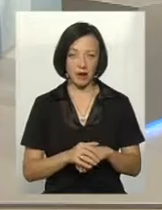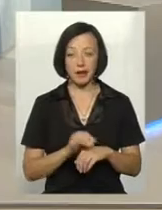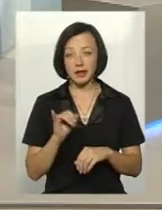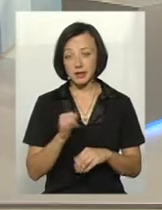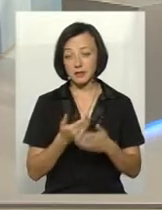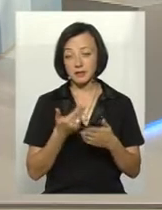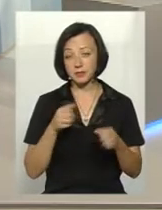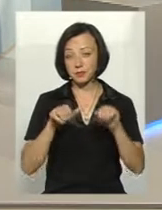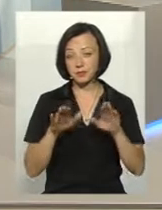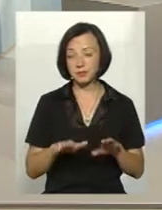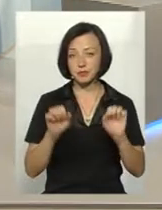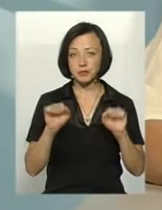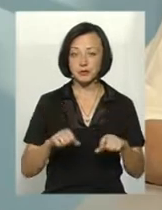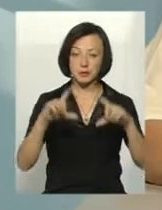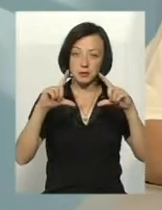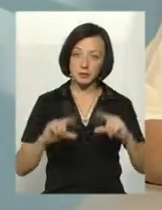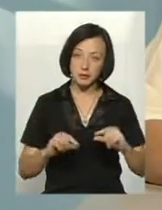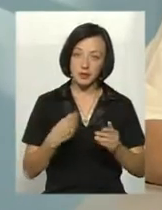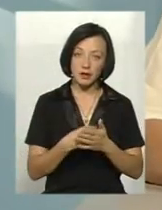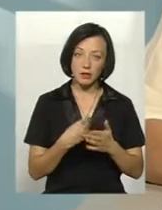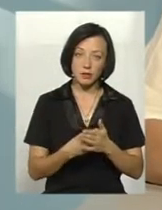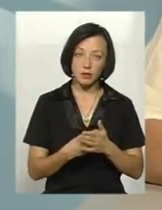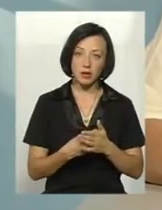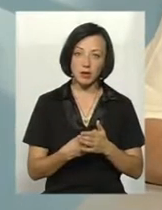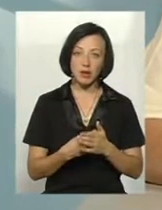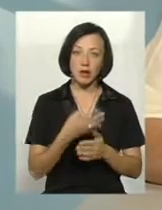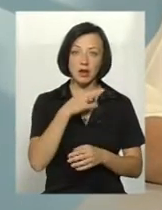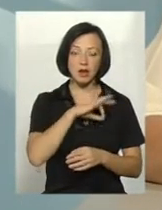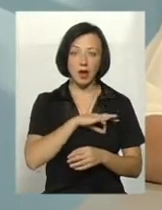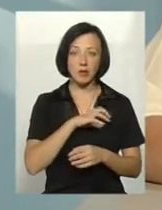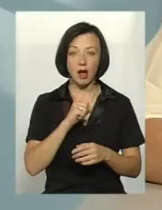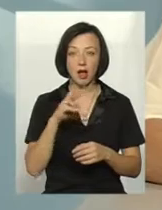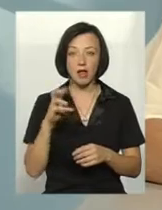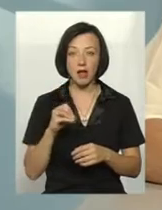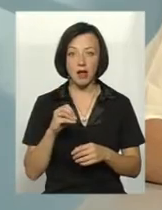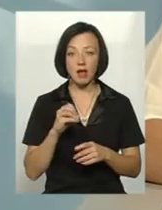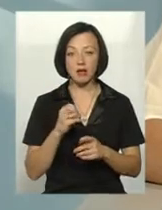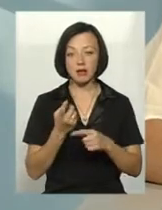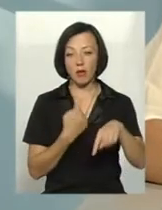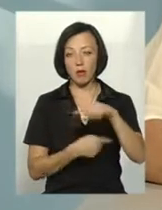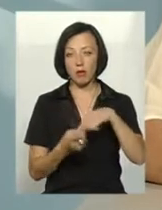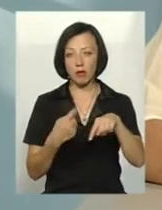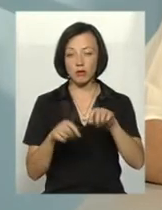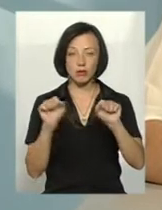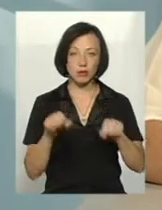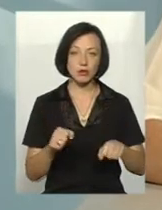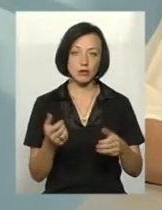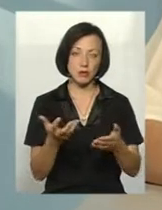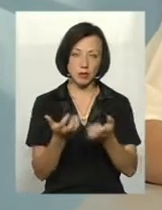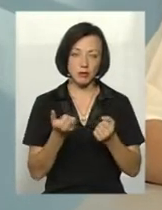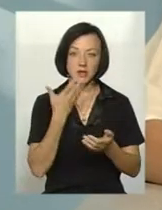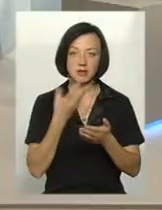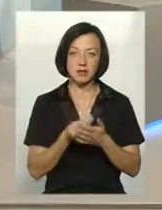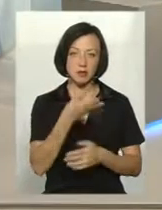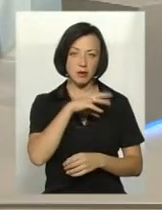І він від цього виріж. Він може скинути ціну, зробити мінімум на таблиці, але за рахунок обороту він може отримати свій прибуток.